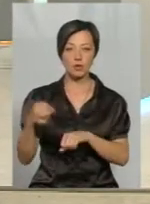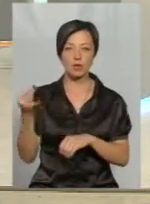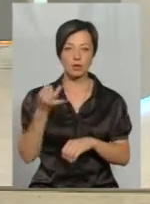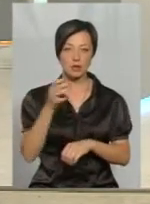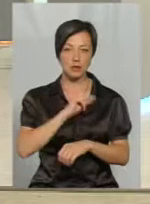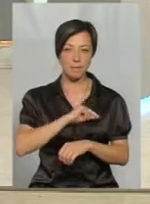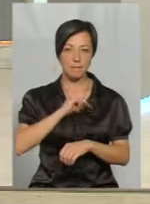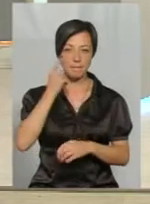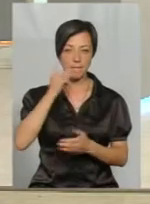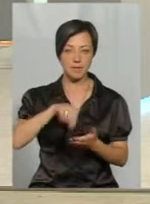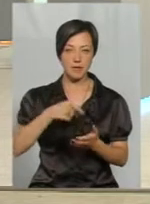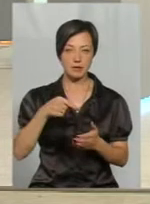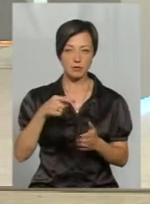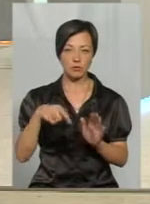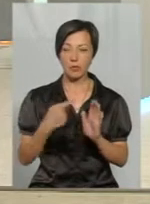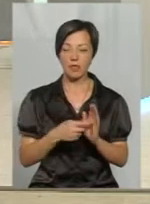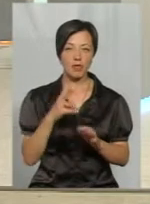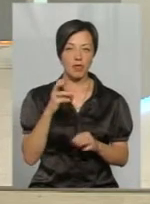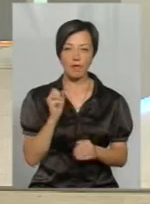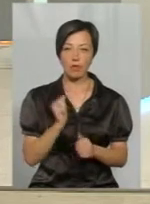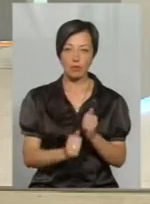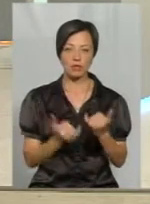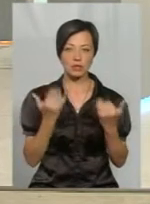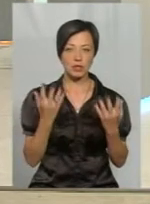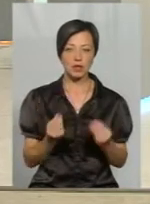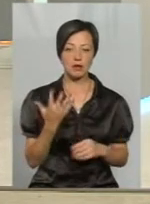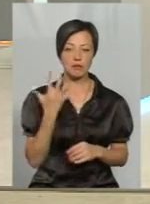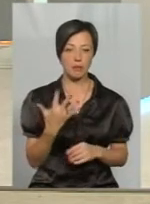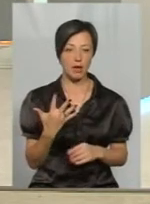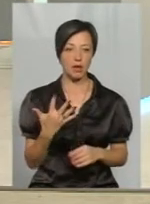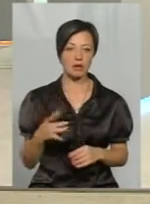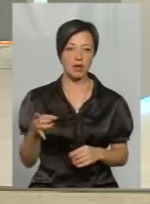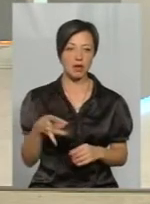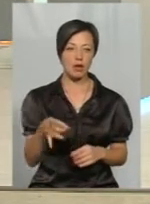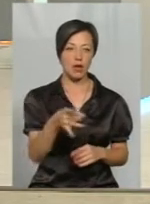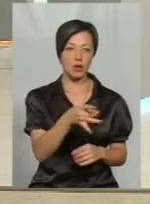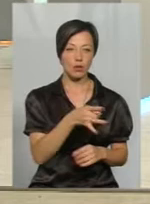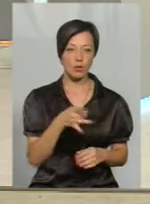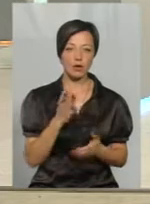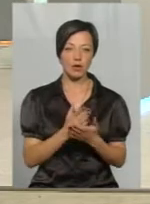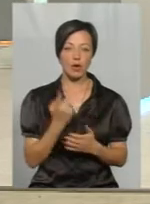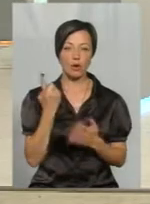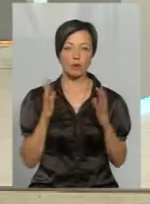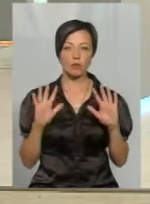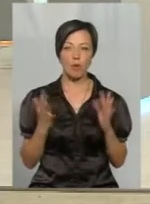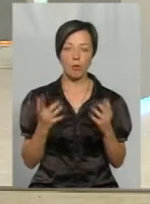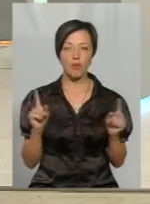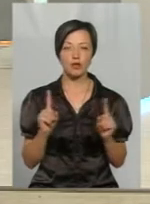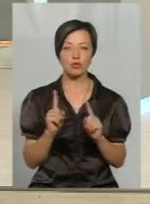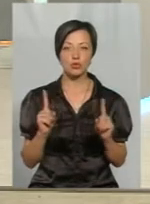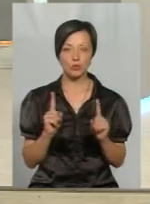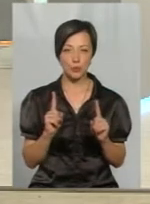пасічників? Не в кожному на сьогоднішній день це п'ять районів, і тут є такий один момент, що